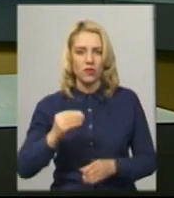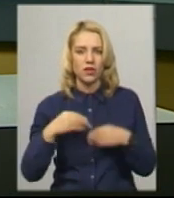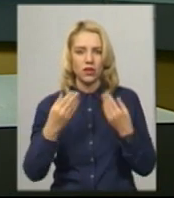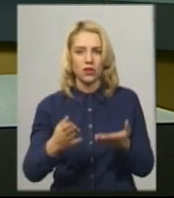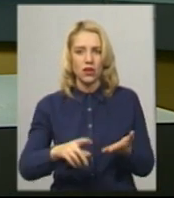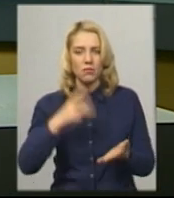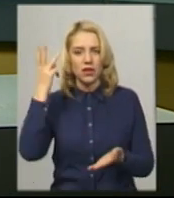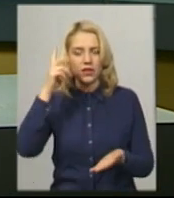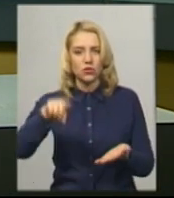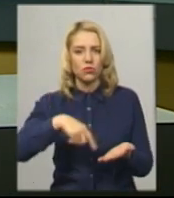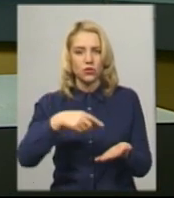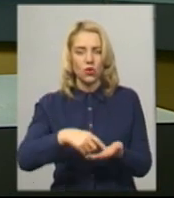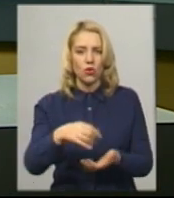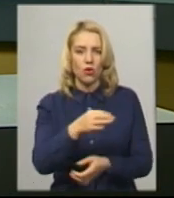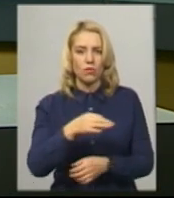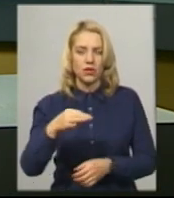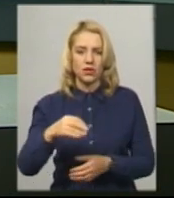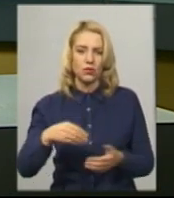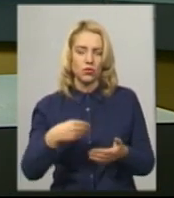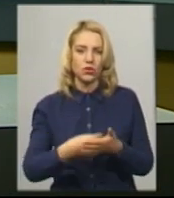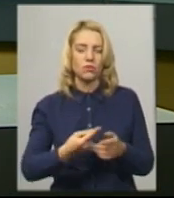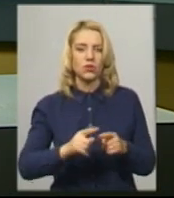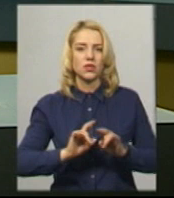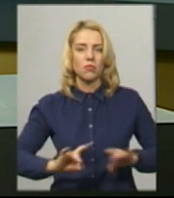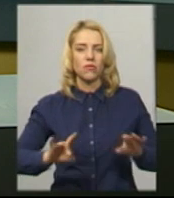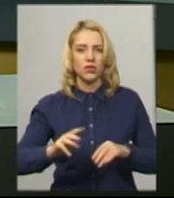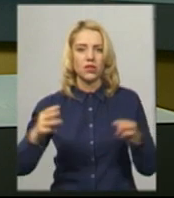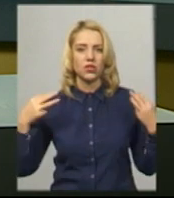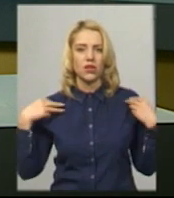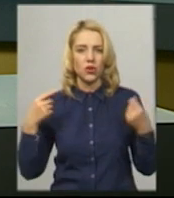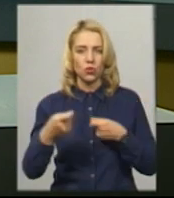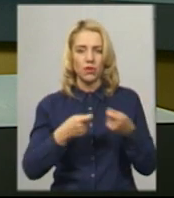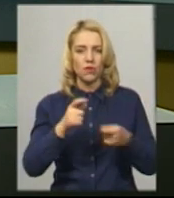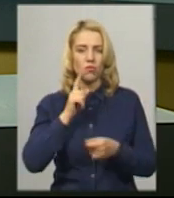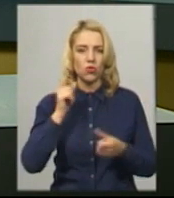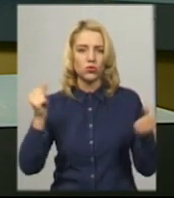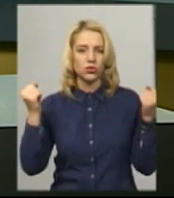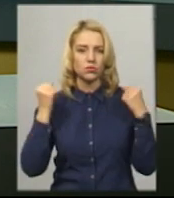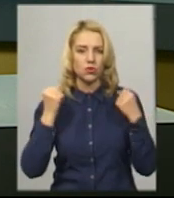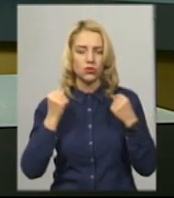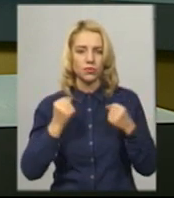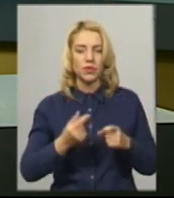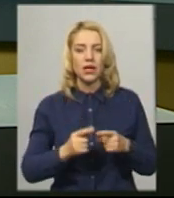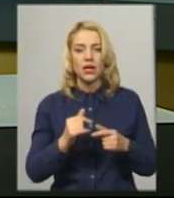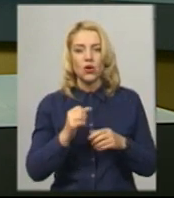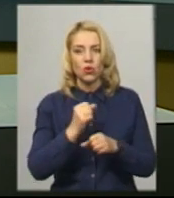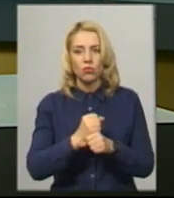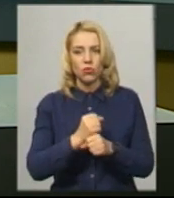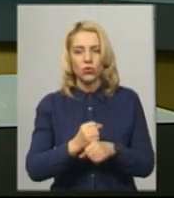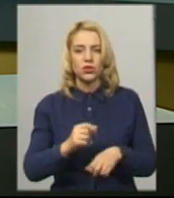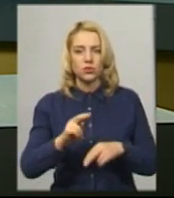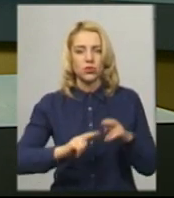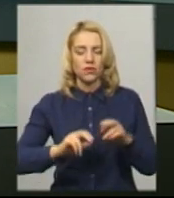міського та обласного бюджетів. Про це повідомив начальник управління молоді та спорту міської ради Сергій Ремес. Роботи з будівництва